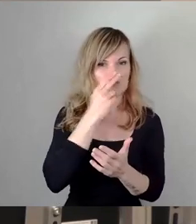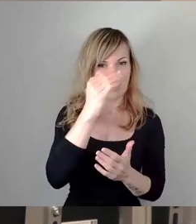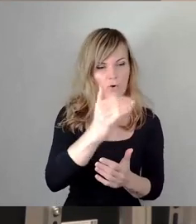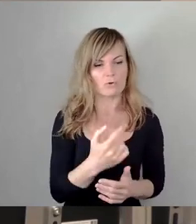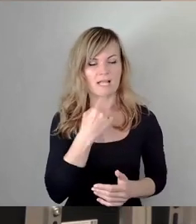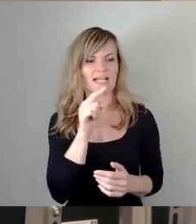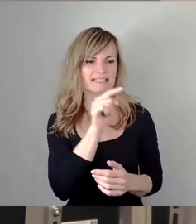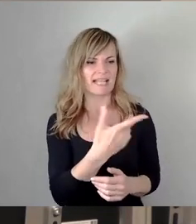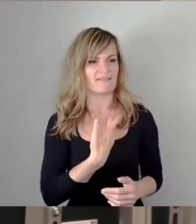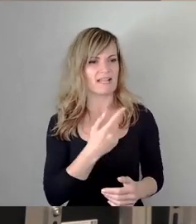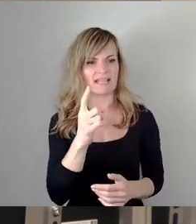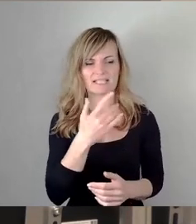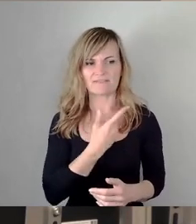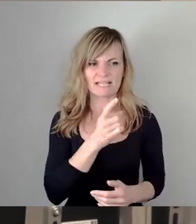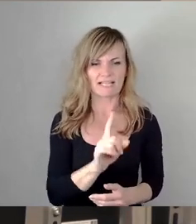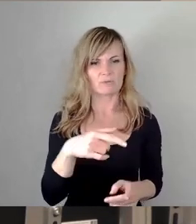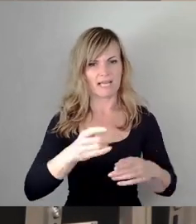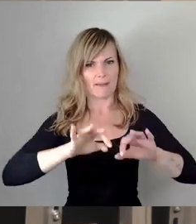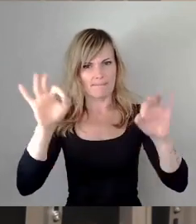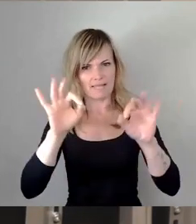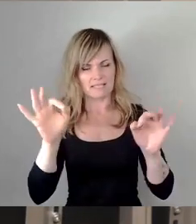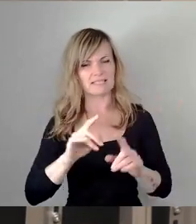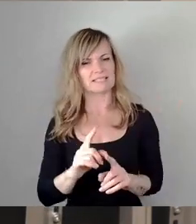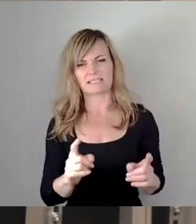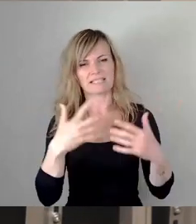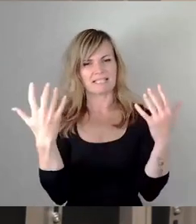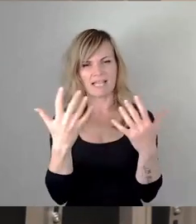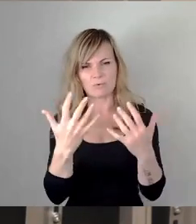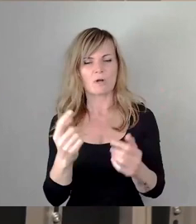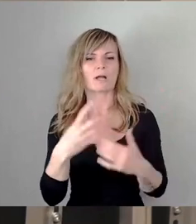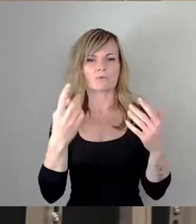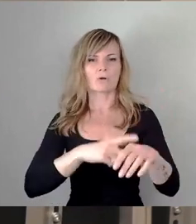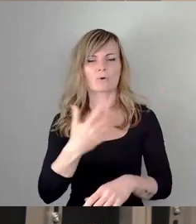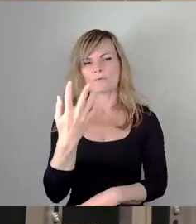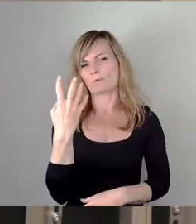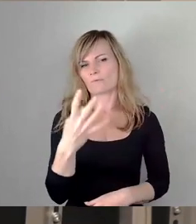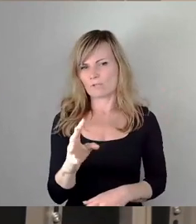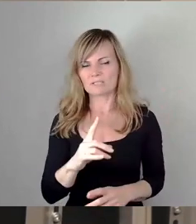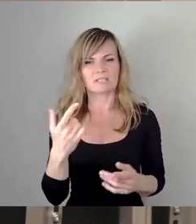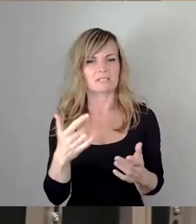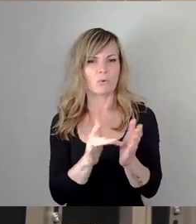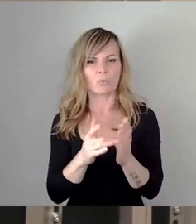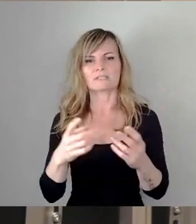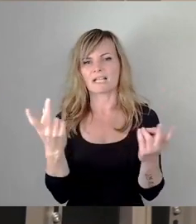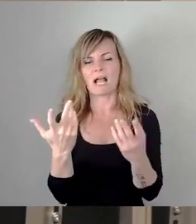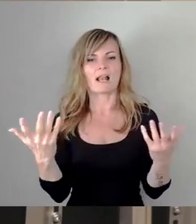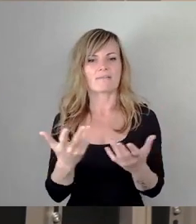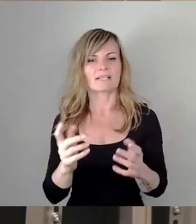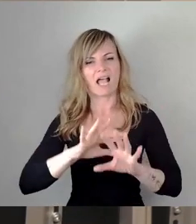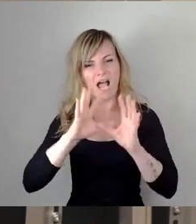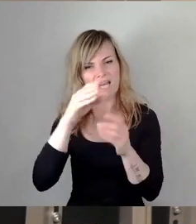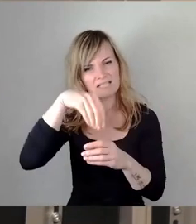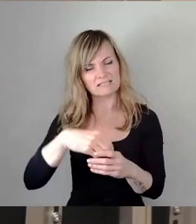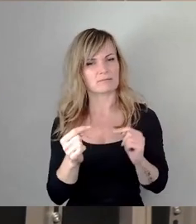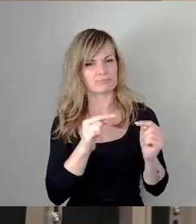wollen wir nicht. Und am besten machen wir es vielleicht nicht 10 Uhr, sondern 9.45 Uhr, aus welchen Gründen auch immer. Das hätte man da alles diskutieren